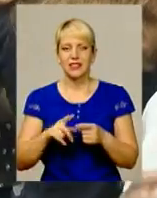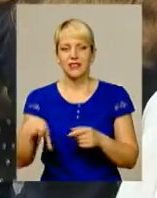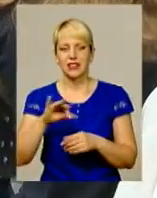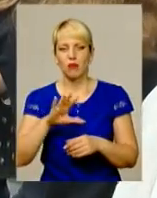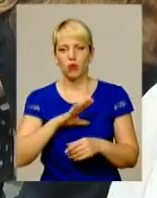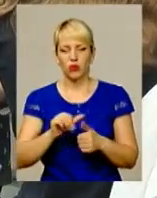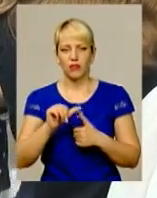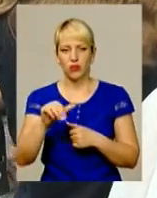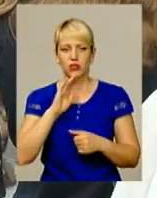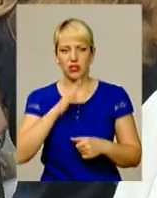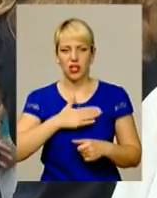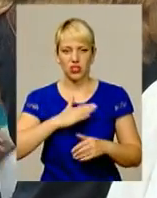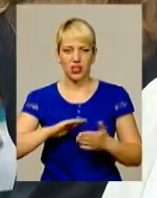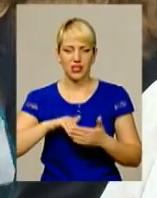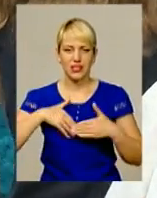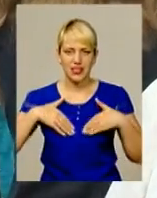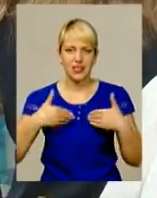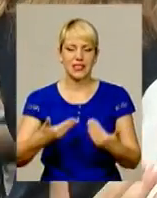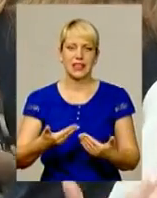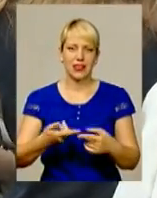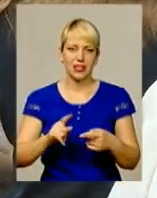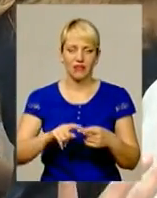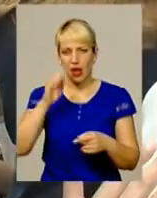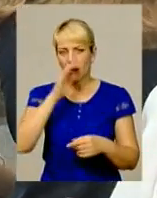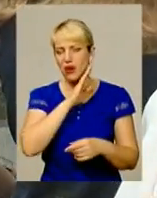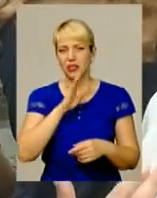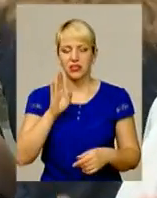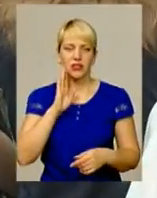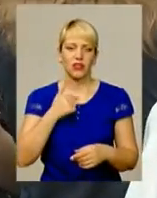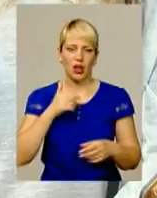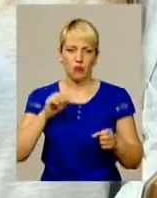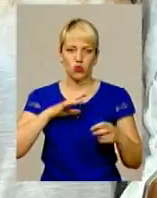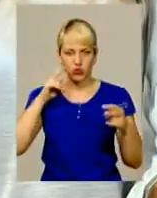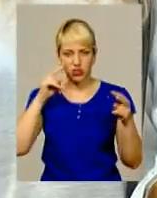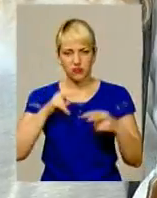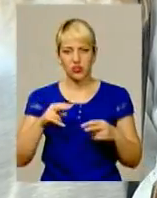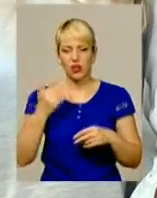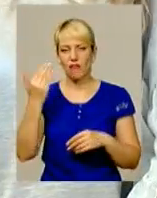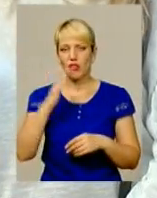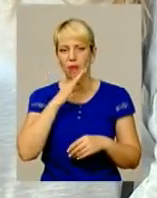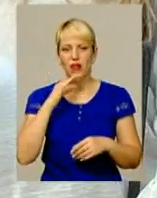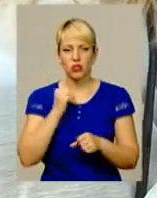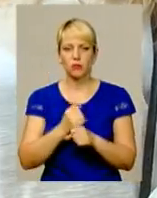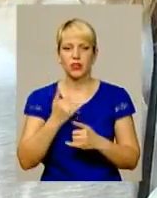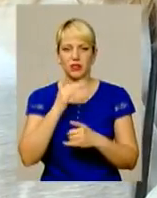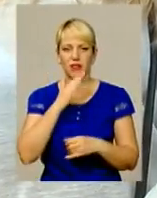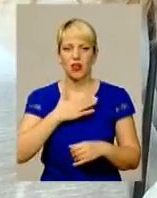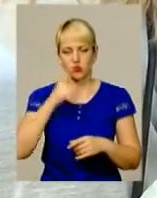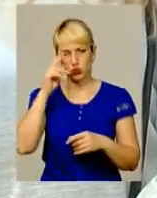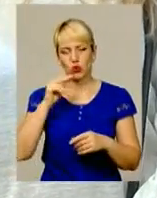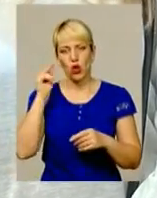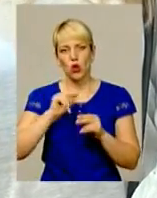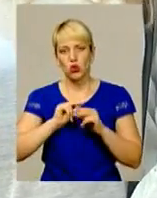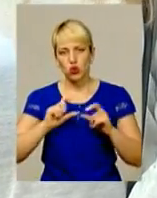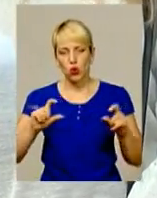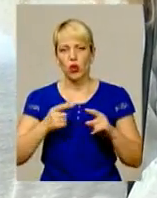була виключно ініціатива батьків, і я це можу засвідчити. Вона дуже багато зробила для нашої школи, за що ми їй дуже вдячні,